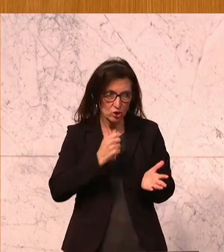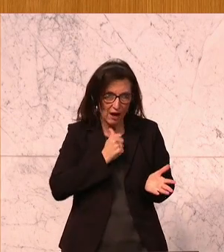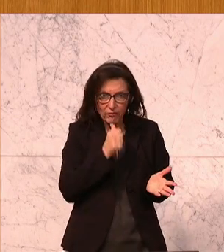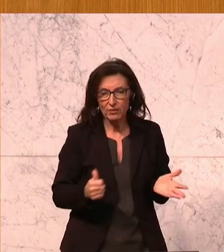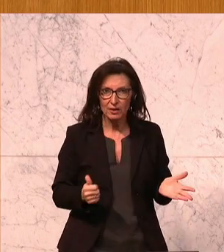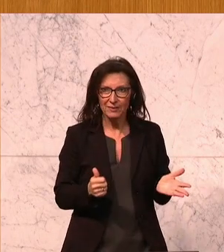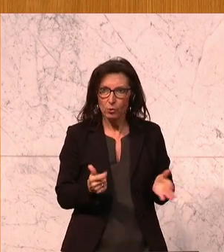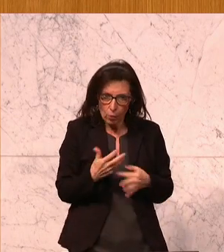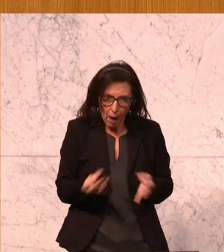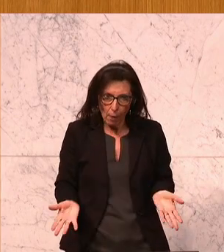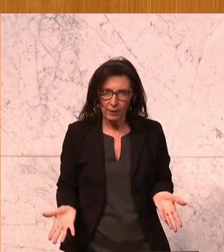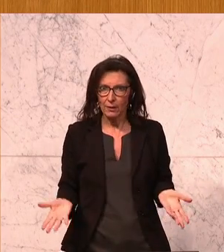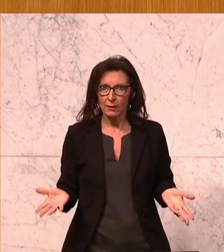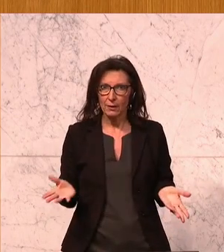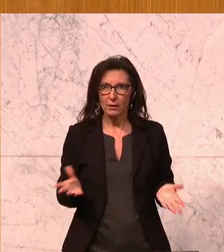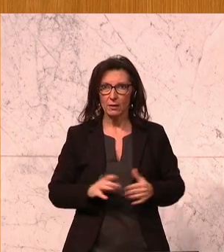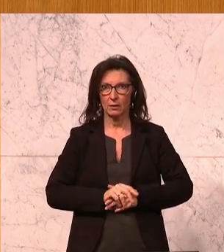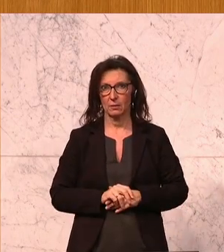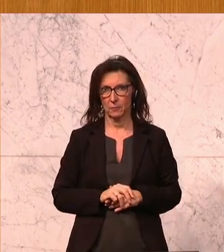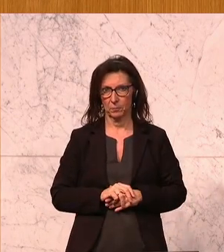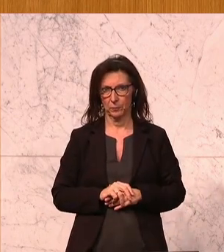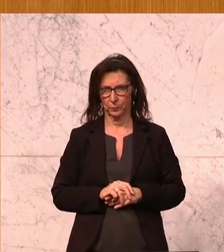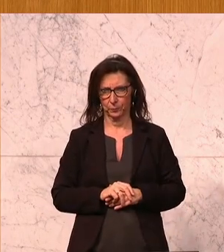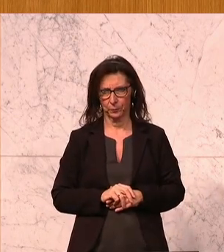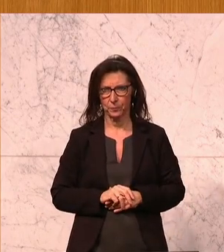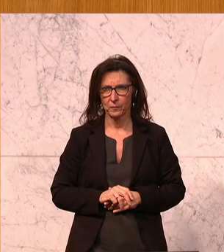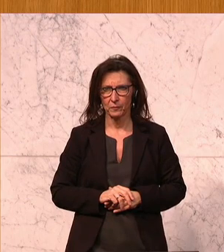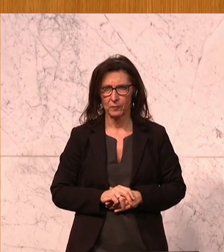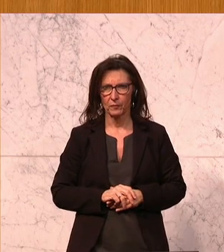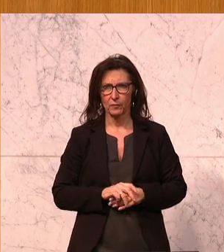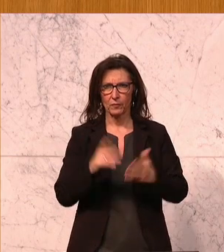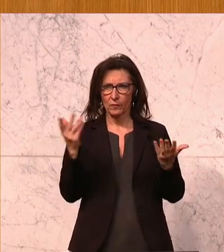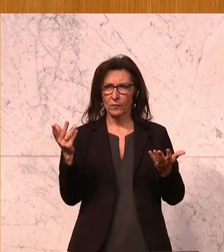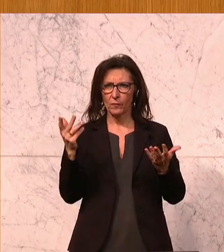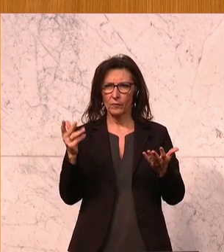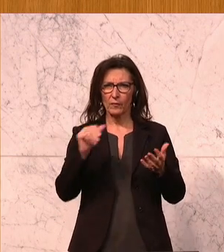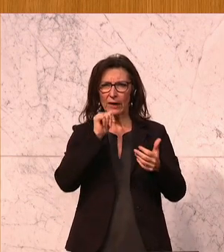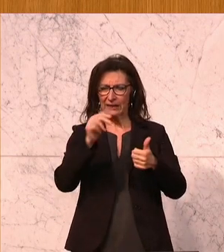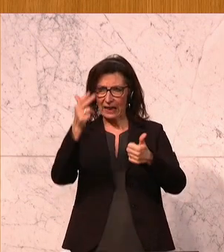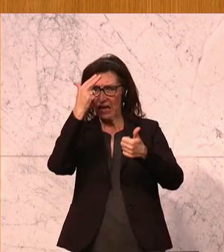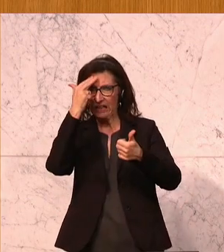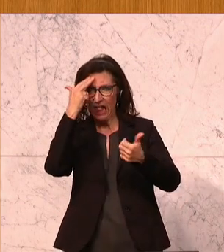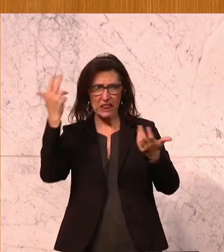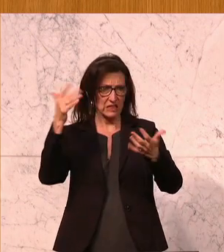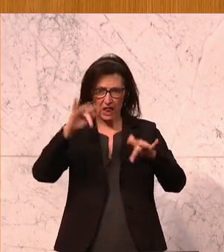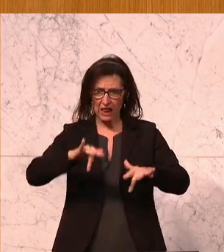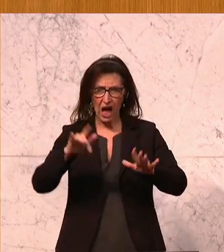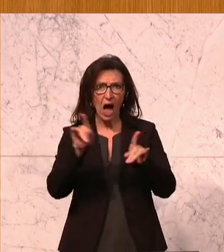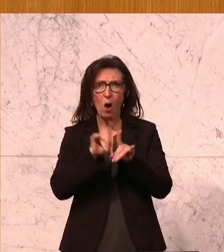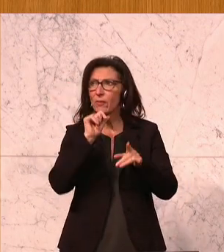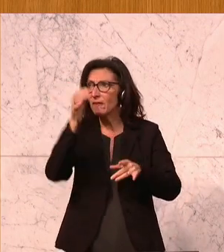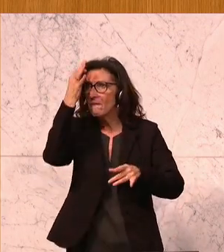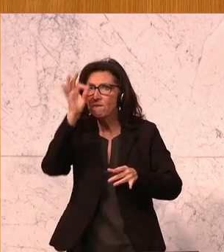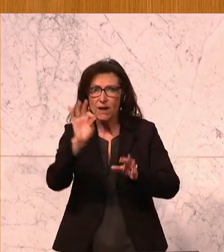überhaupt nicht der Fall. Es sind weder die Kenntnisse noch die Fertigkeiten, die mitgegeben werden. Und